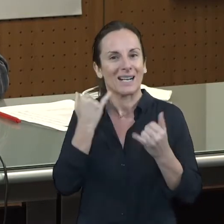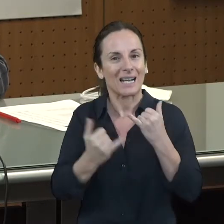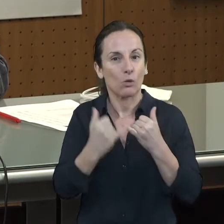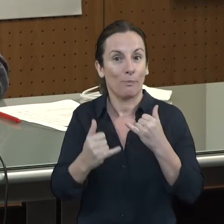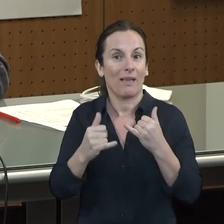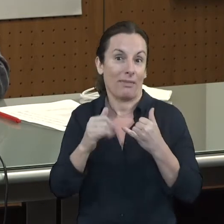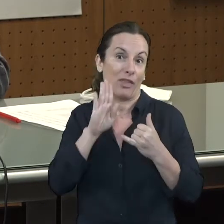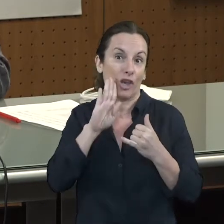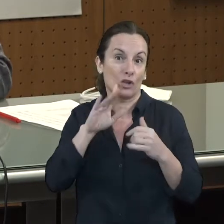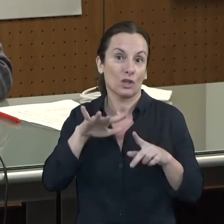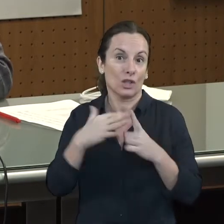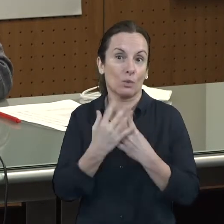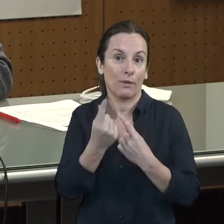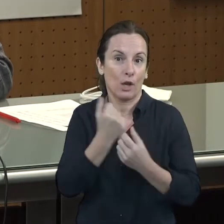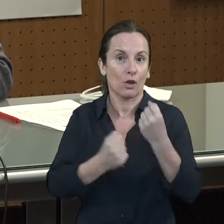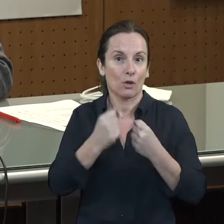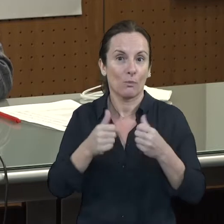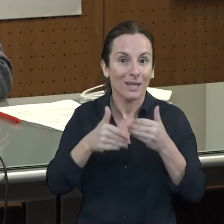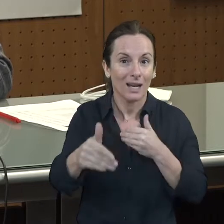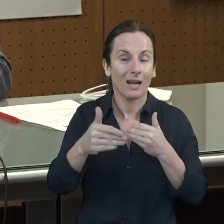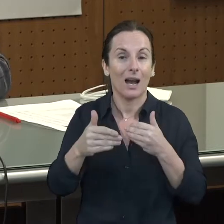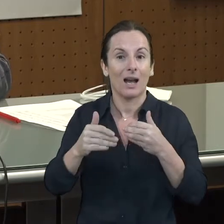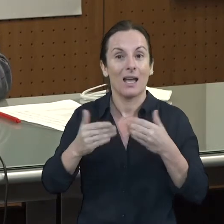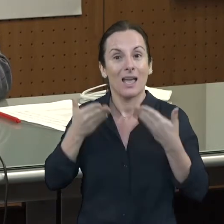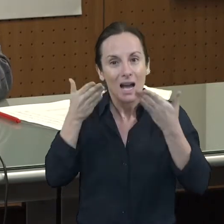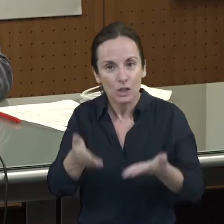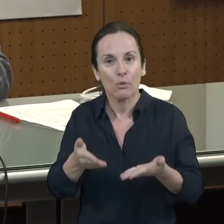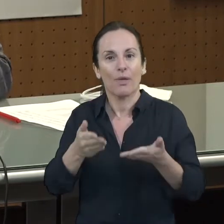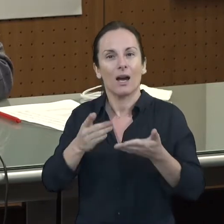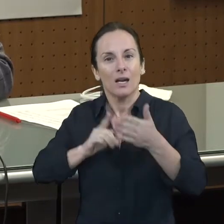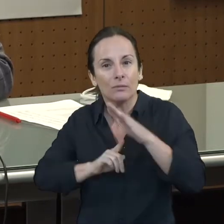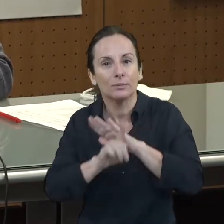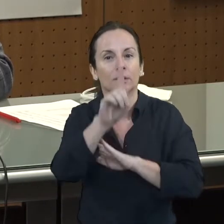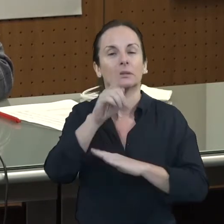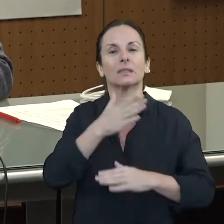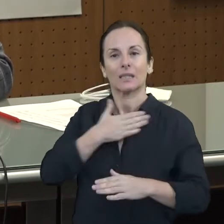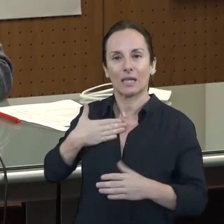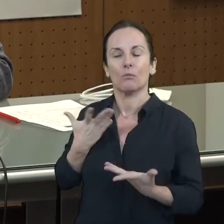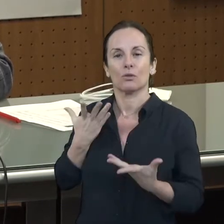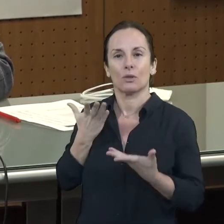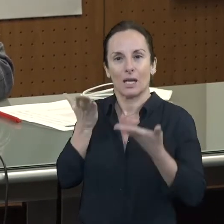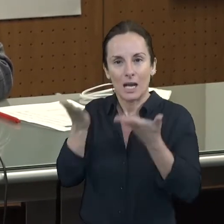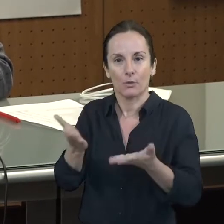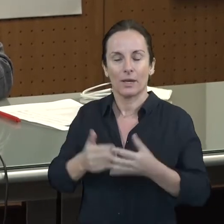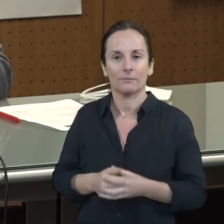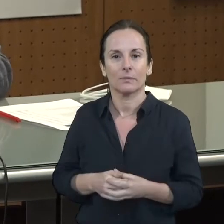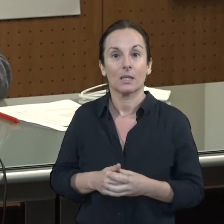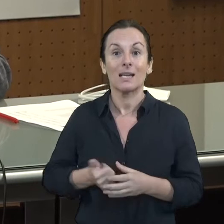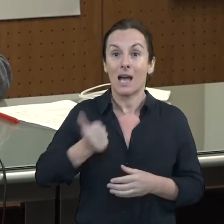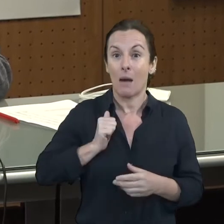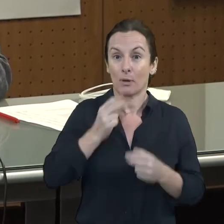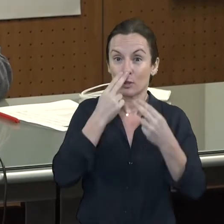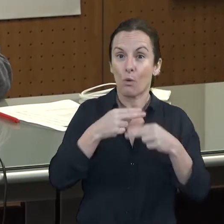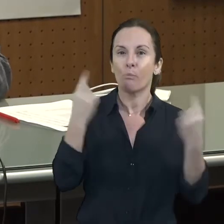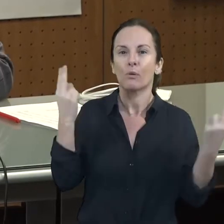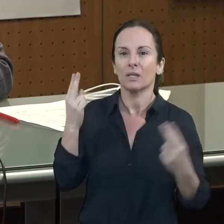a la presidenta del Consell de Mallorca, Catalina Cladera, per la seva aposta compromesa i decidida a la